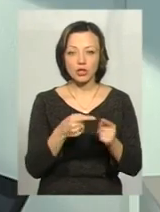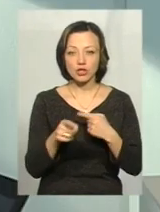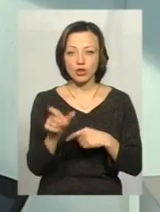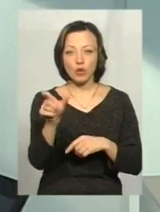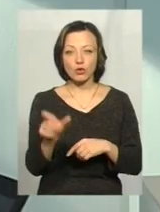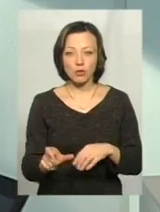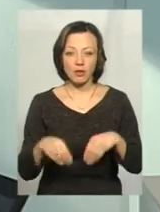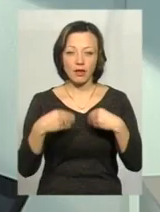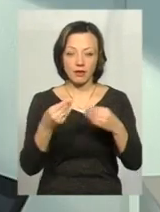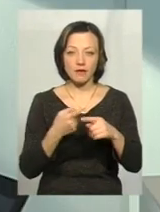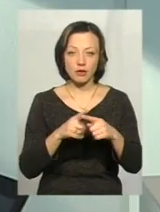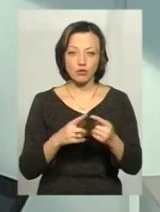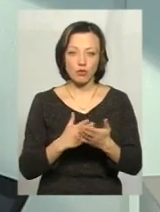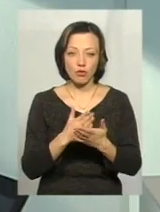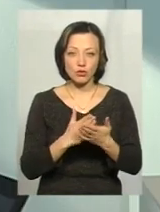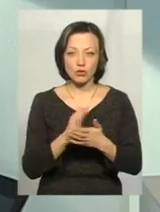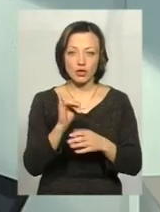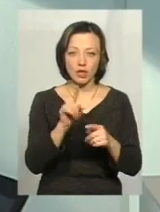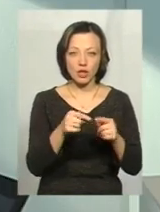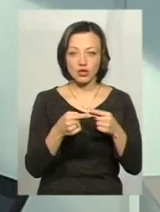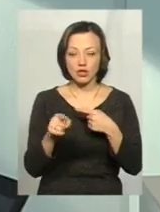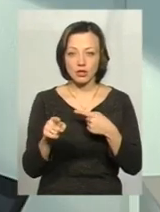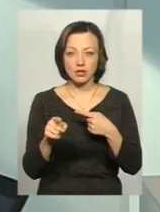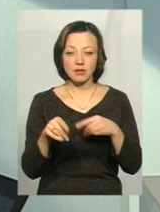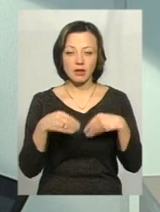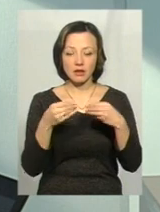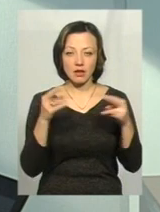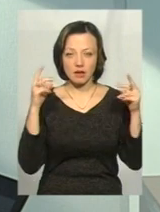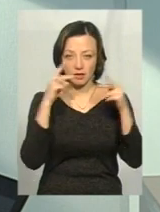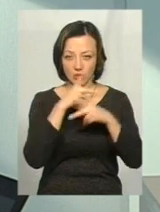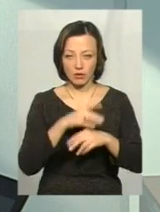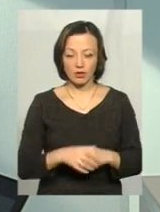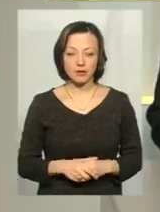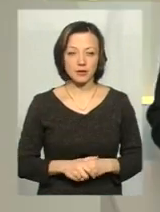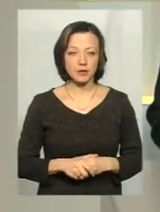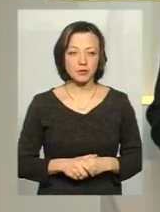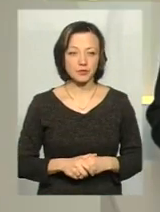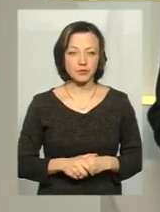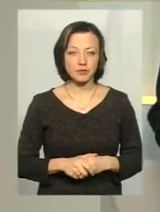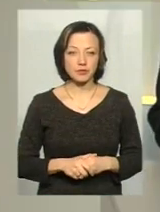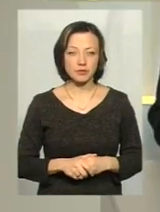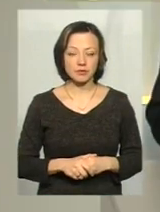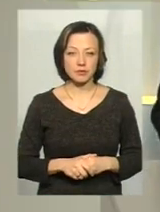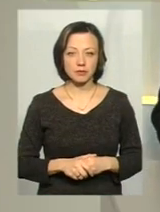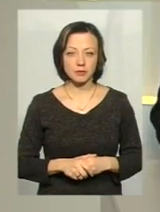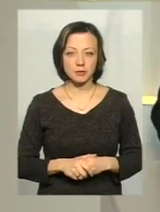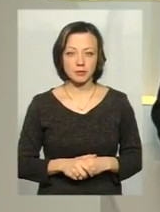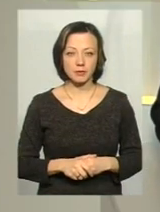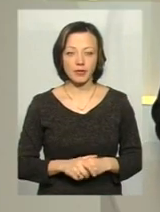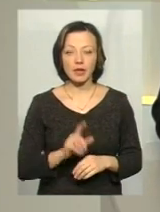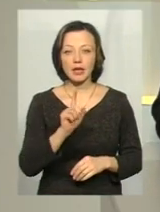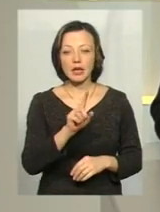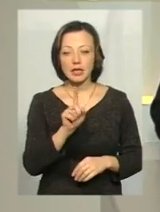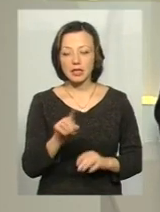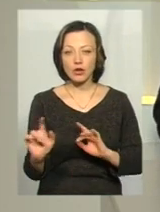особа надавала цю послугу, і та чи інша, і була надана неналежним чином. Ті кроки у